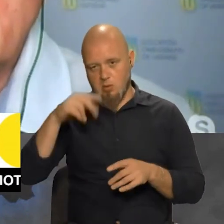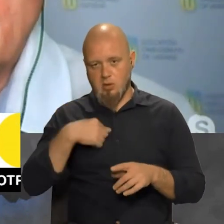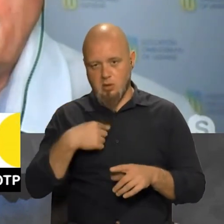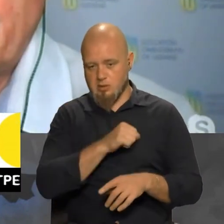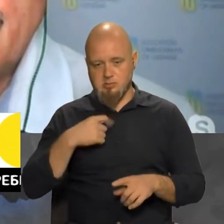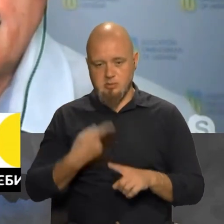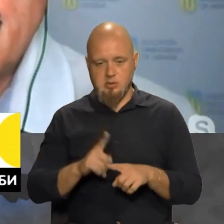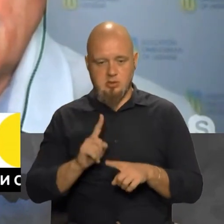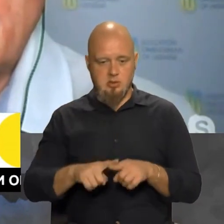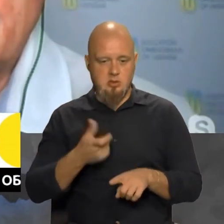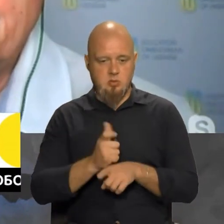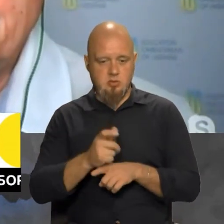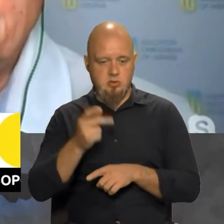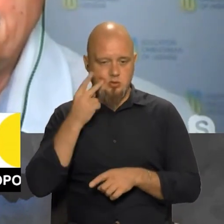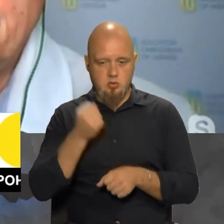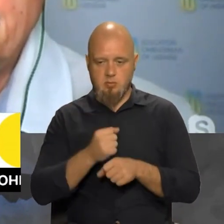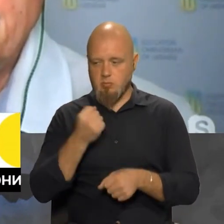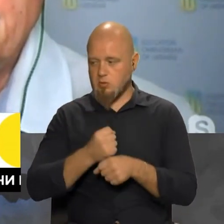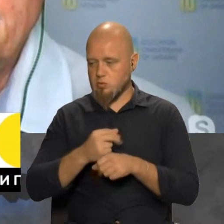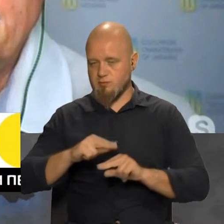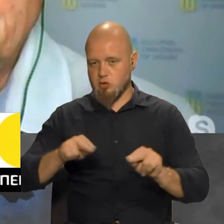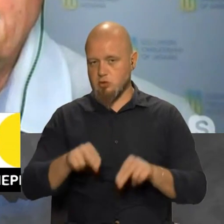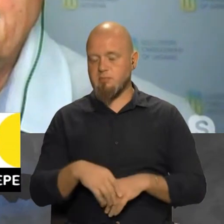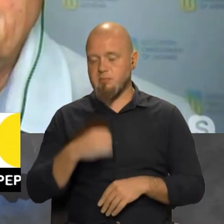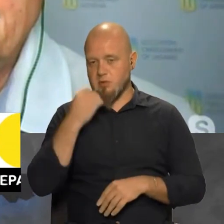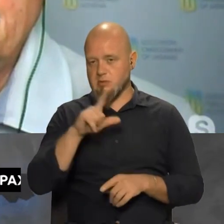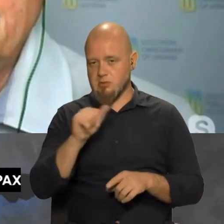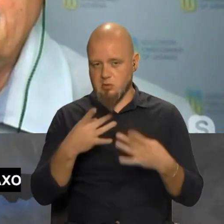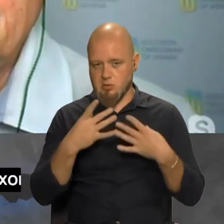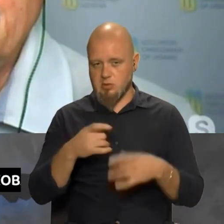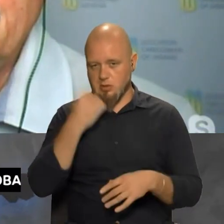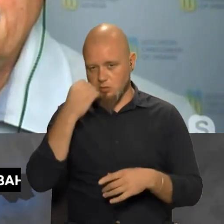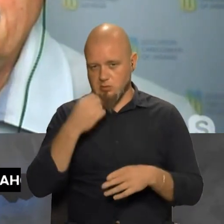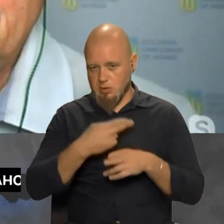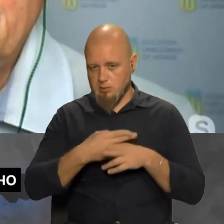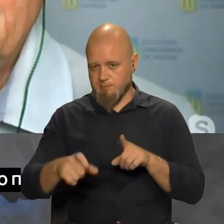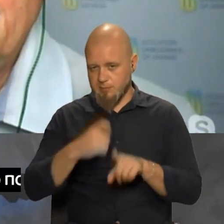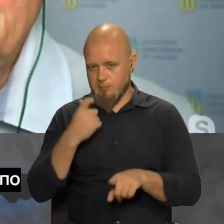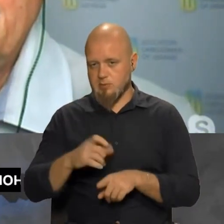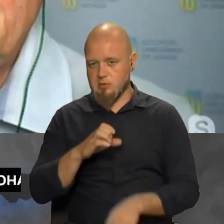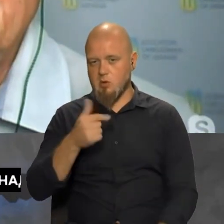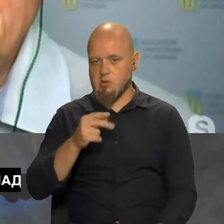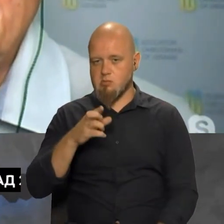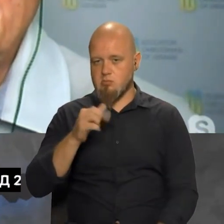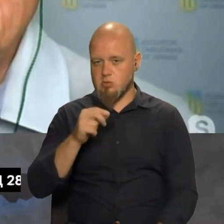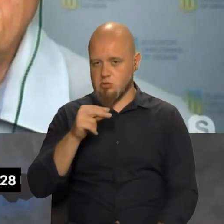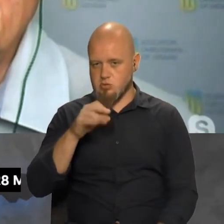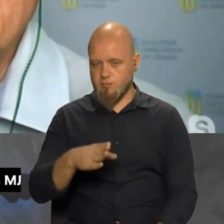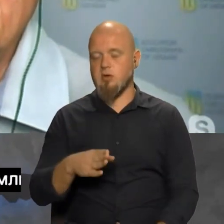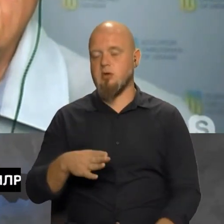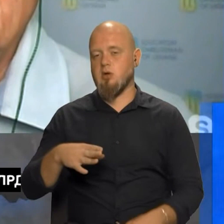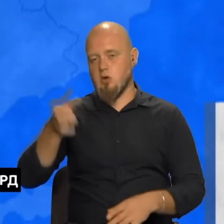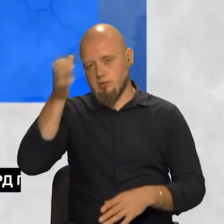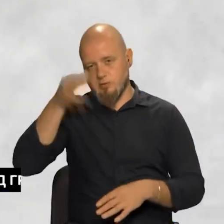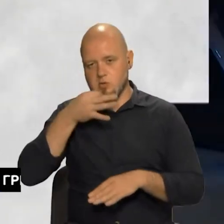дуже часто робив, працюючи в ЧП. Дякуємо вам за роз'яснення, дякуємо за вичерпну відповідь Сергій Горбачов, освітній амбудсмен. Бо з нами на